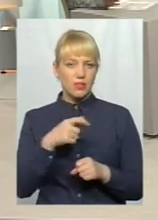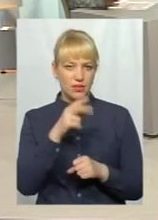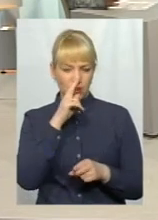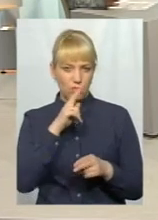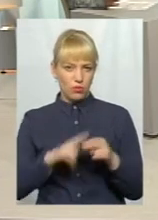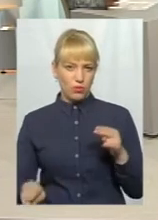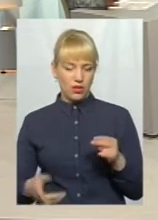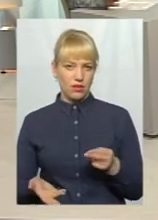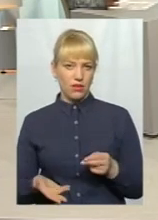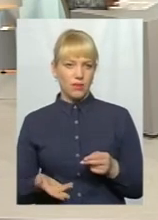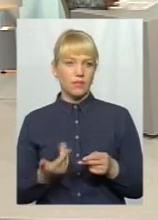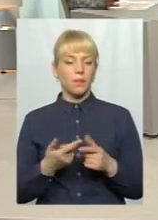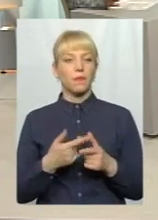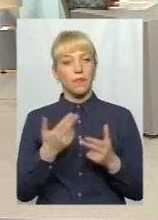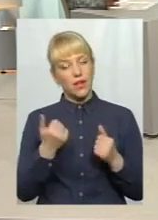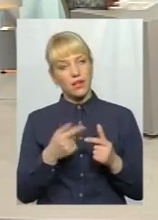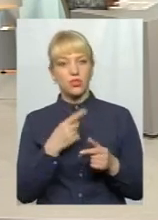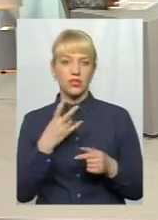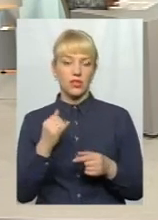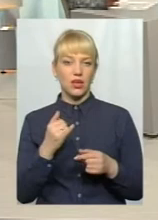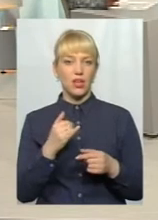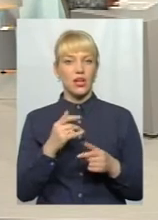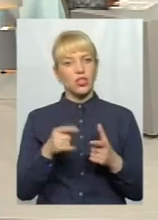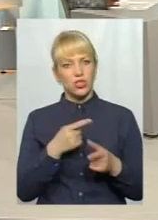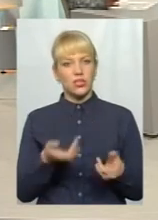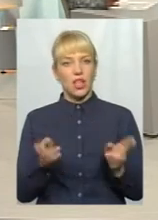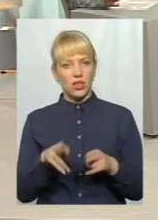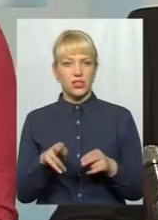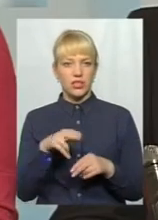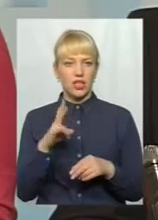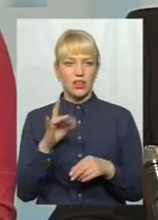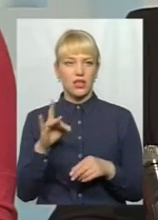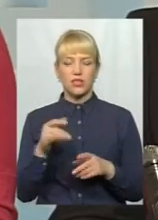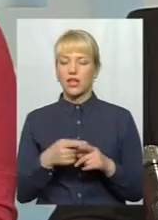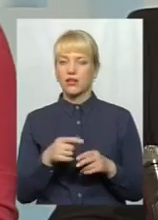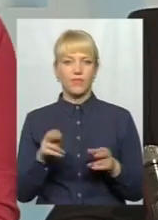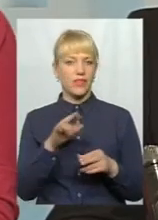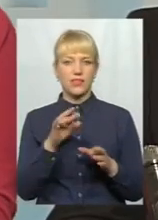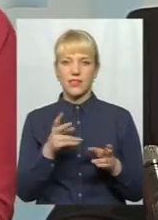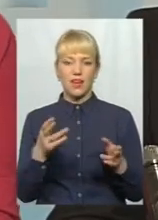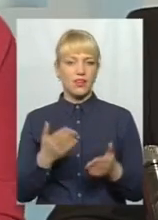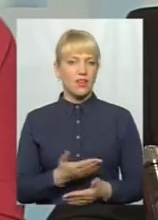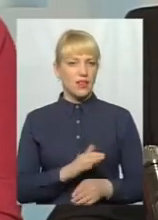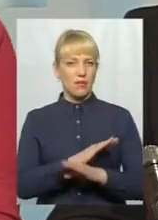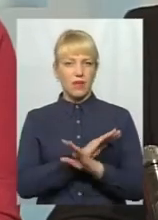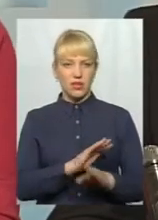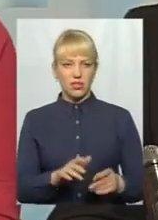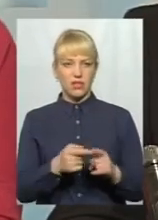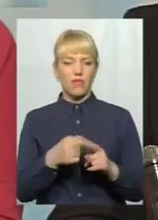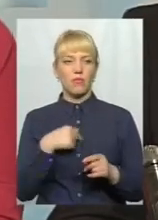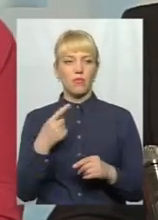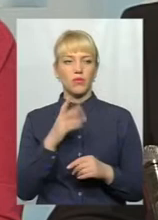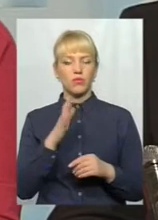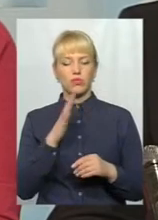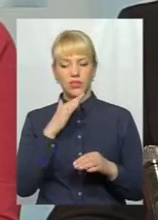Так чи ні? Чи Дністр переживе? Як ви думаєте? Я думаю, що Дністр не переживе. Тому що, по-перше, я вже сьогодні говорив, буде